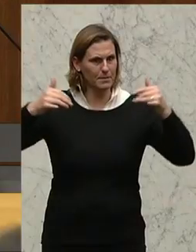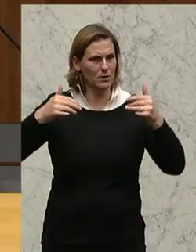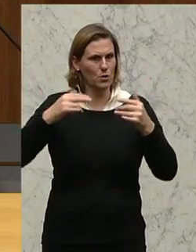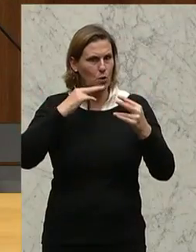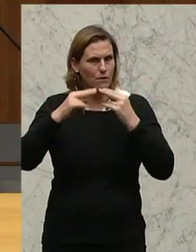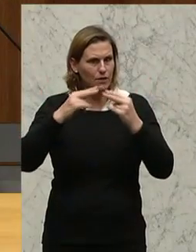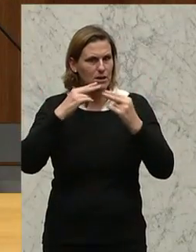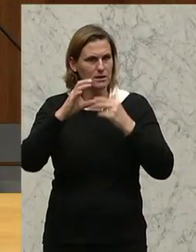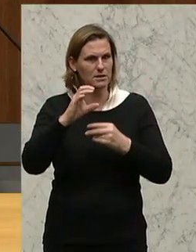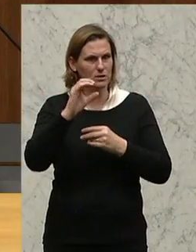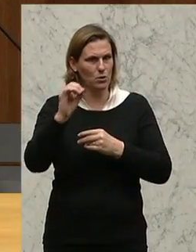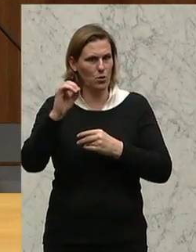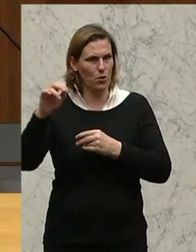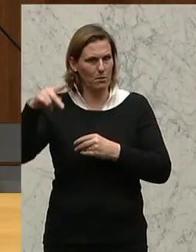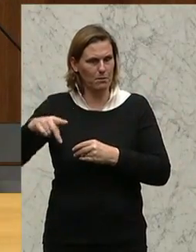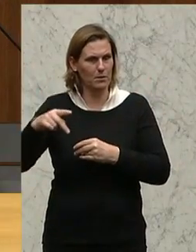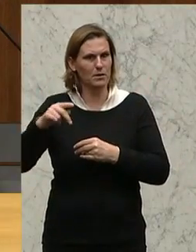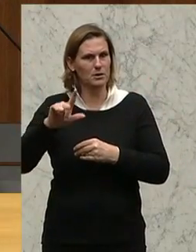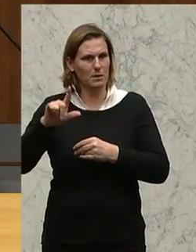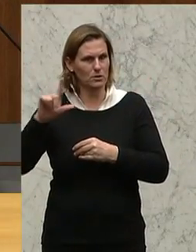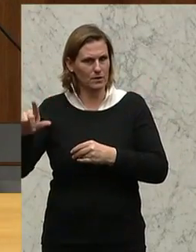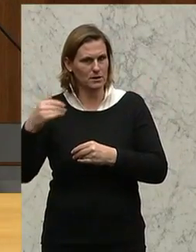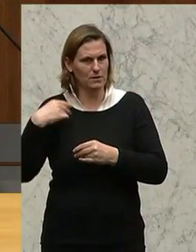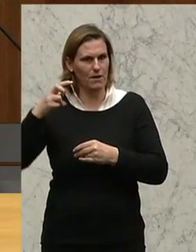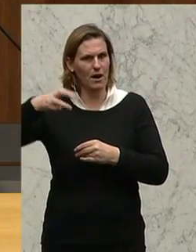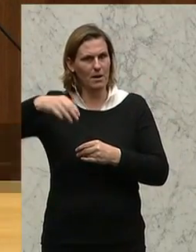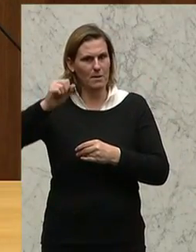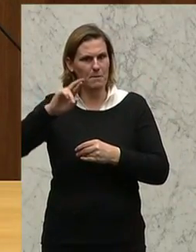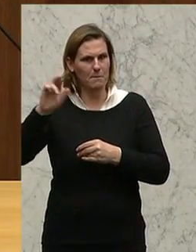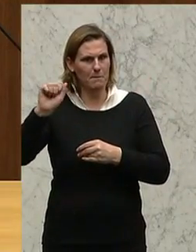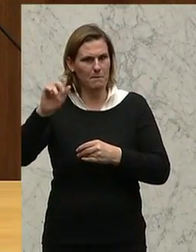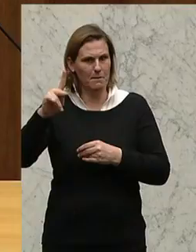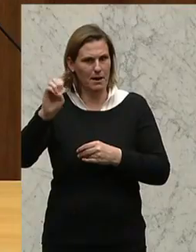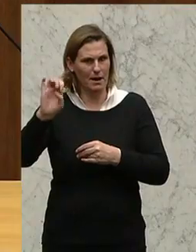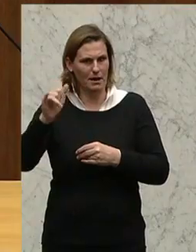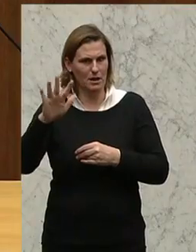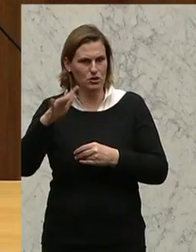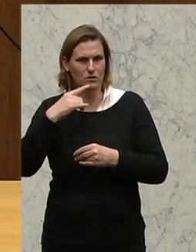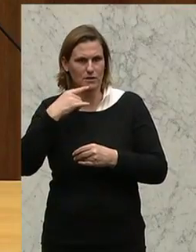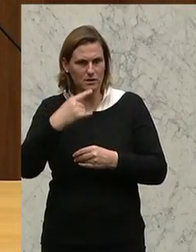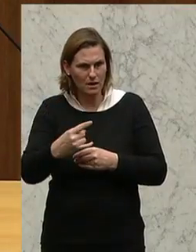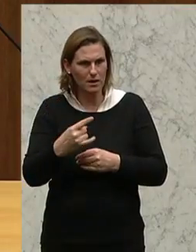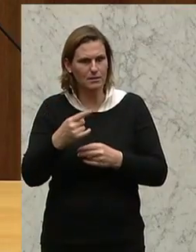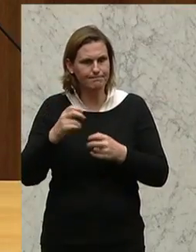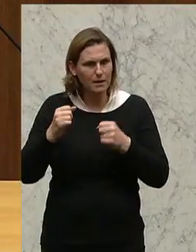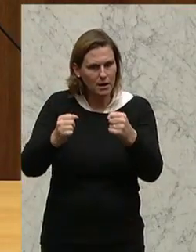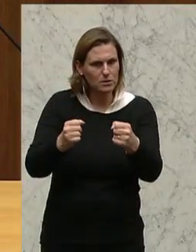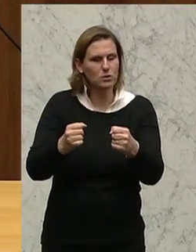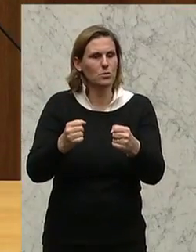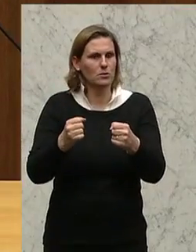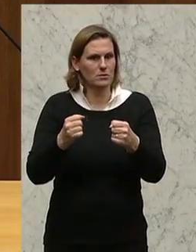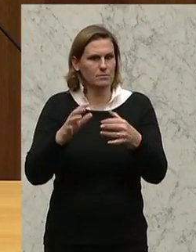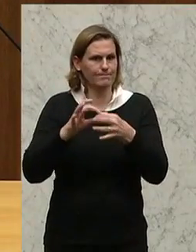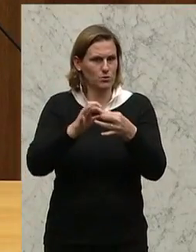bei der COP22 in Marrakesch gefallen ist. Die Aussage wurde gemacht als Reaktion oder im